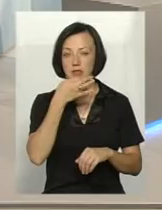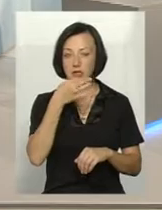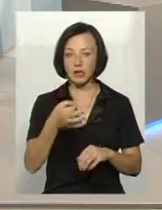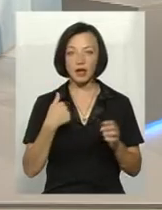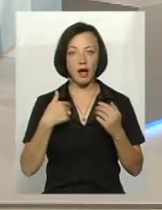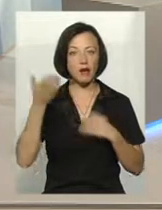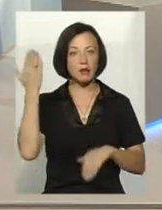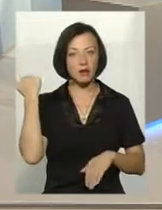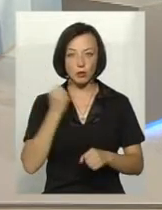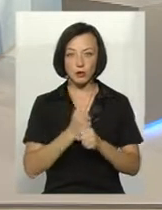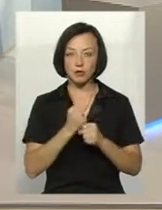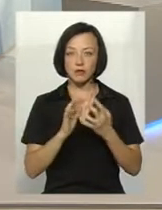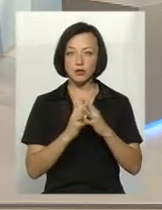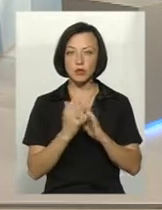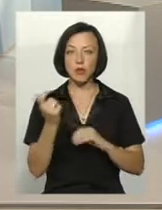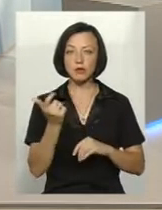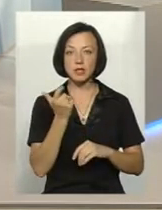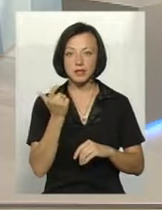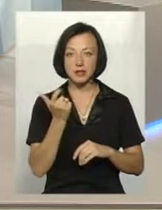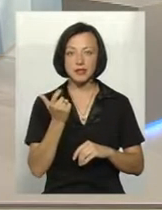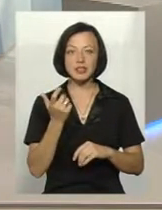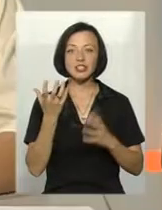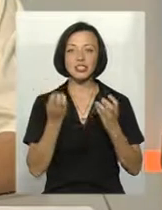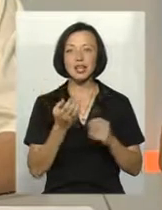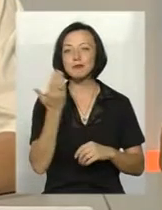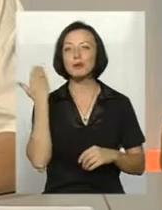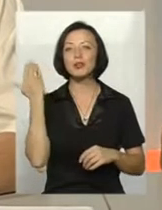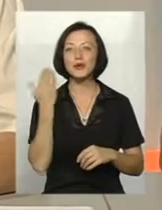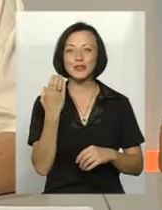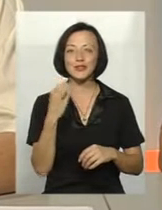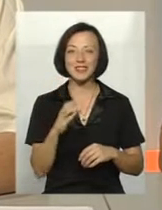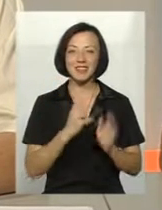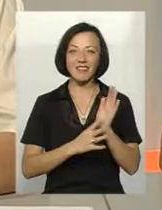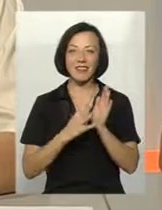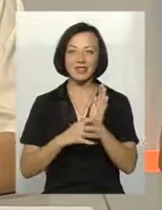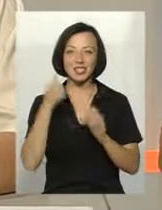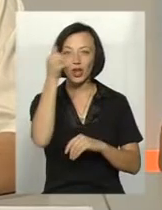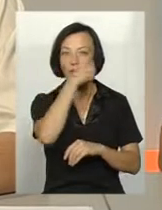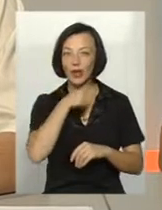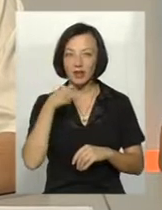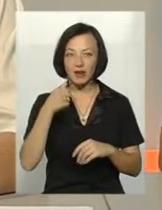давно працюю в сільському господарстві, ще з минулого сторіччя, можна сказати, що з 90-х років.